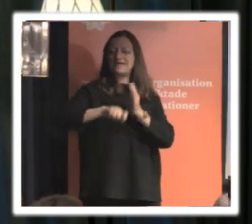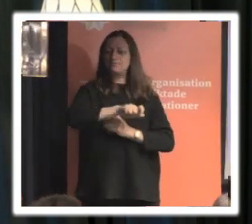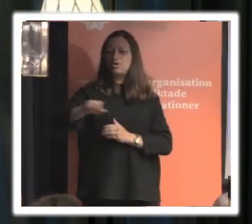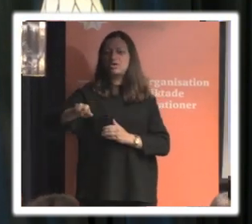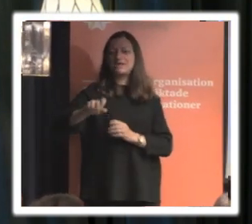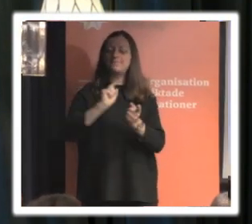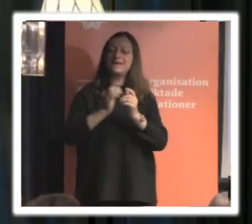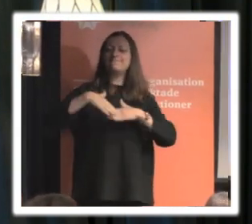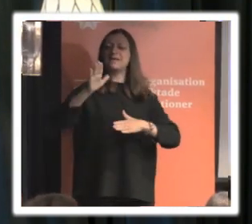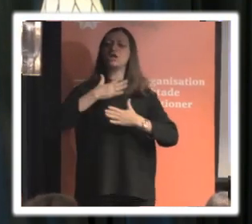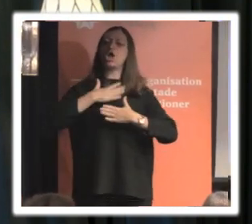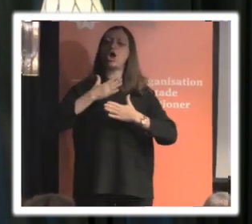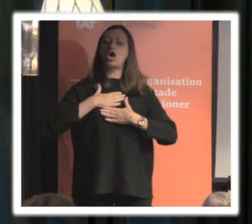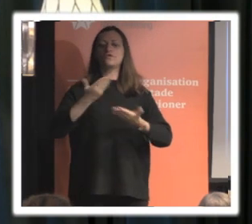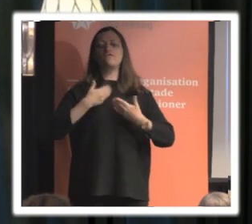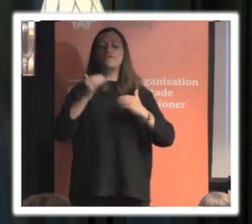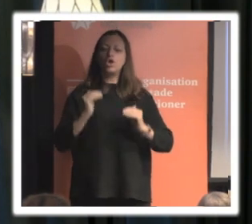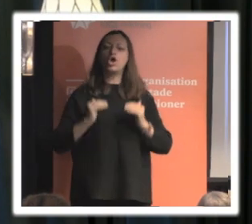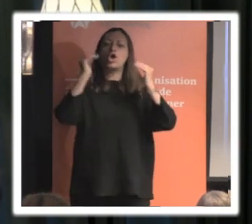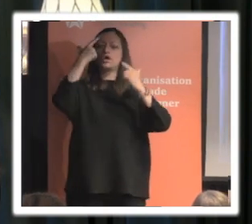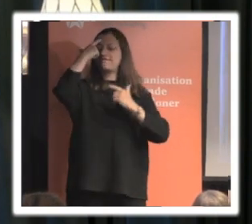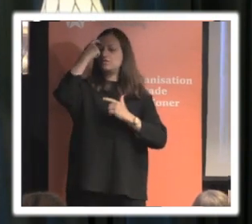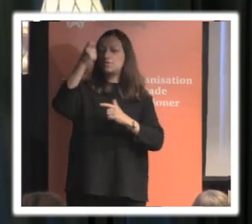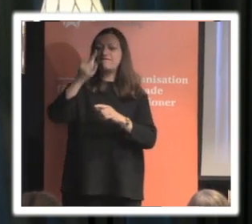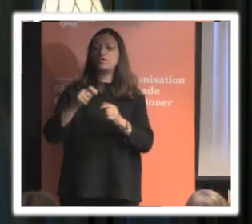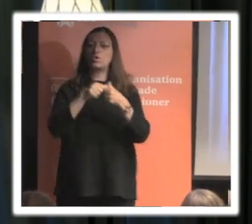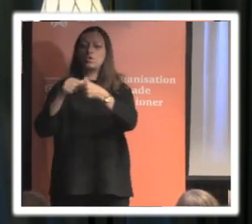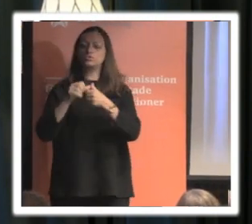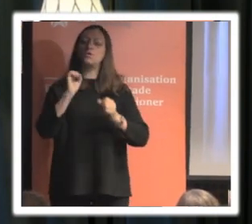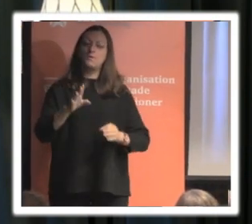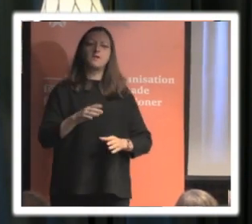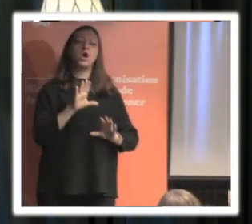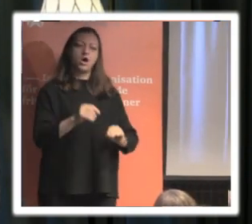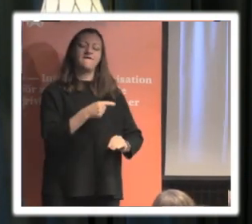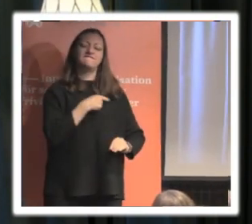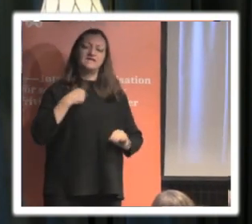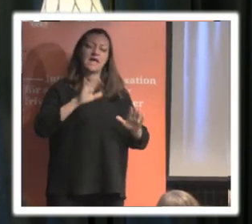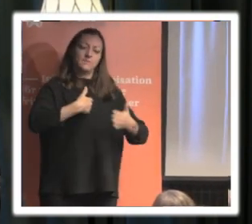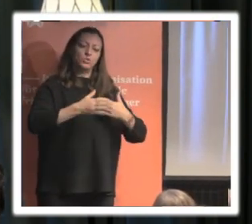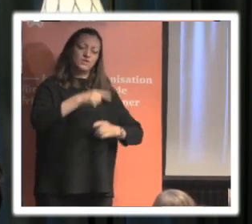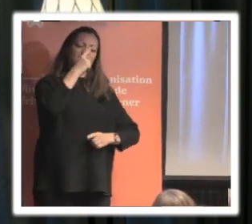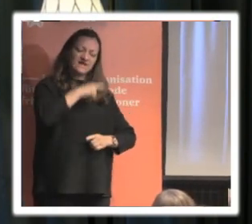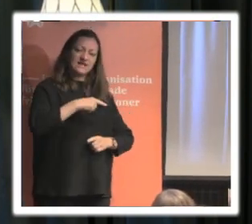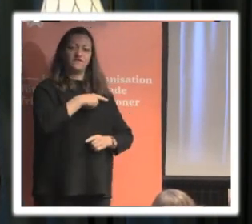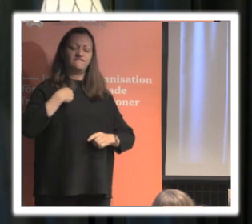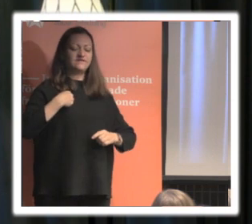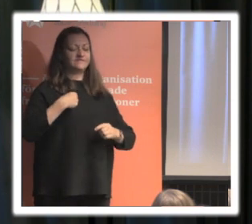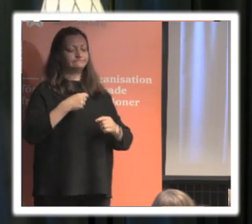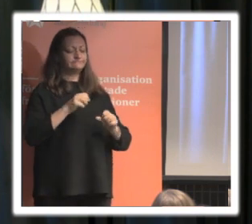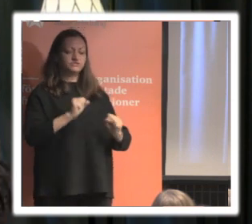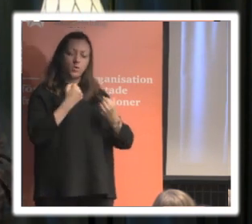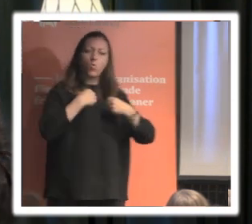tryggare och får ett högre förtroende för organisationer som kan stå för när någonting har gått fel men som också kan göra det tydligt att man